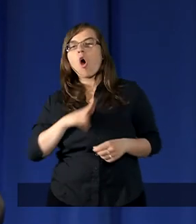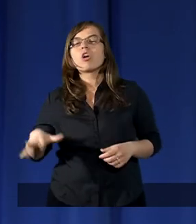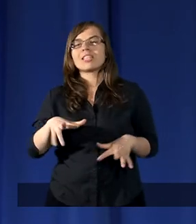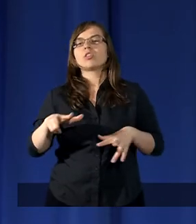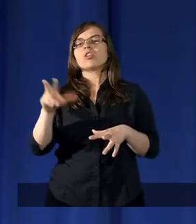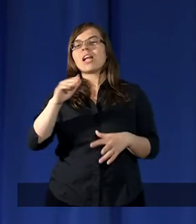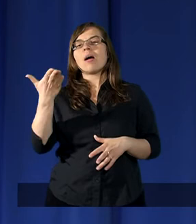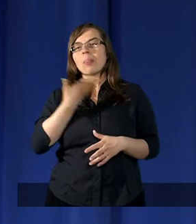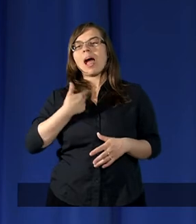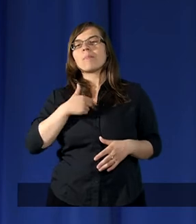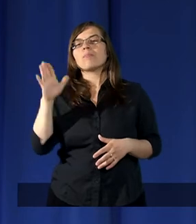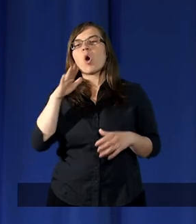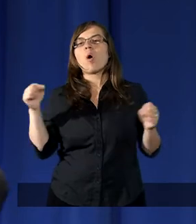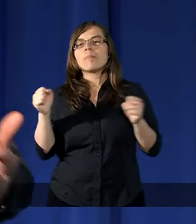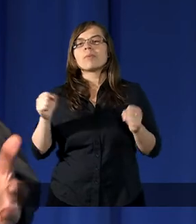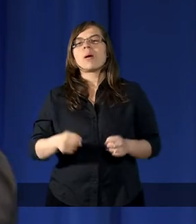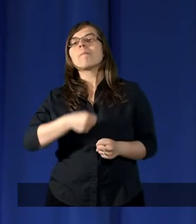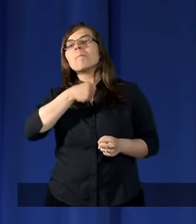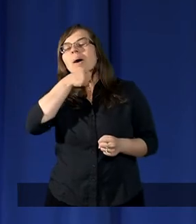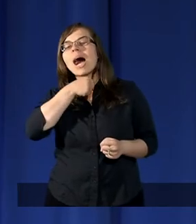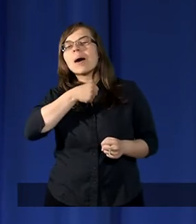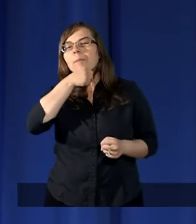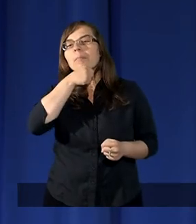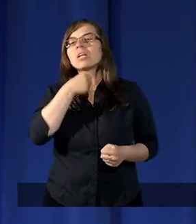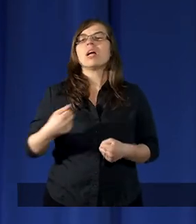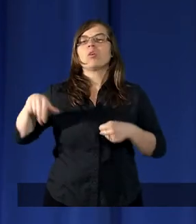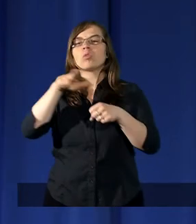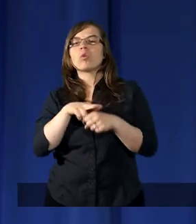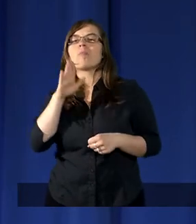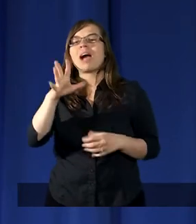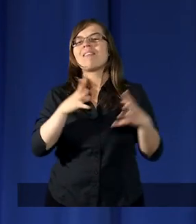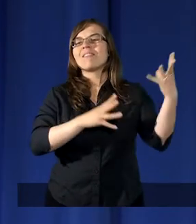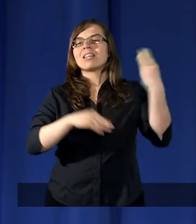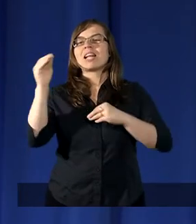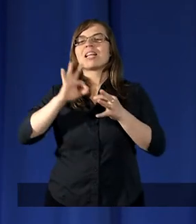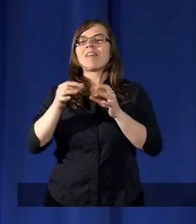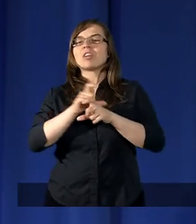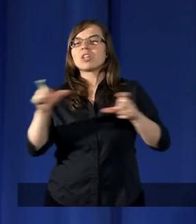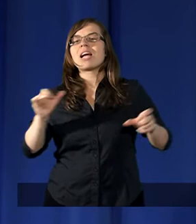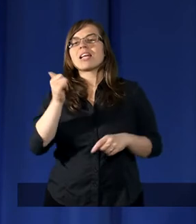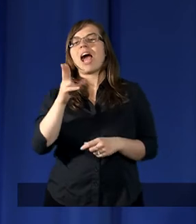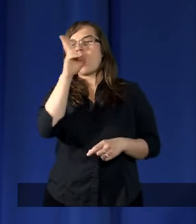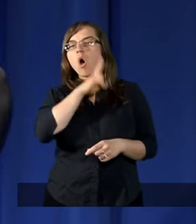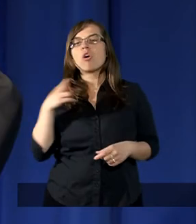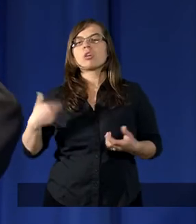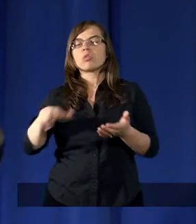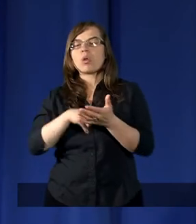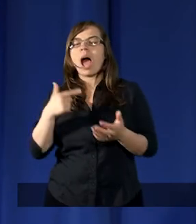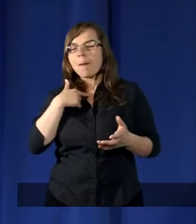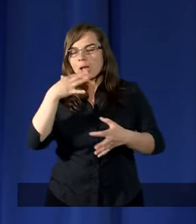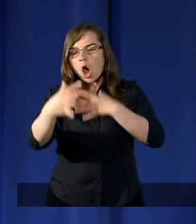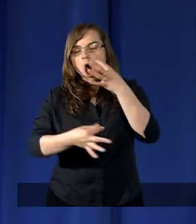mi bogobojną babcię, która miała więcej nawet czasu jak rodzice i która mi